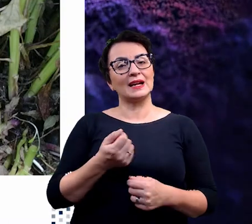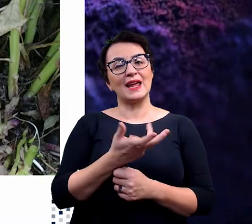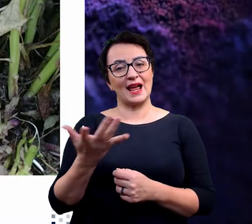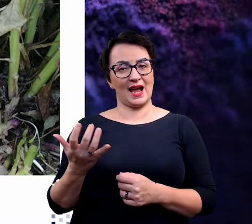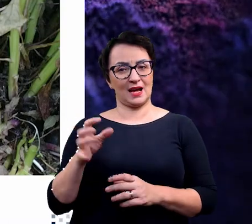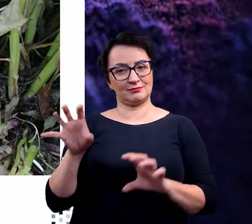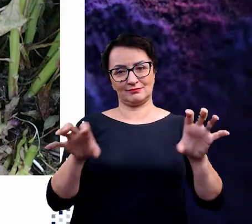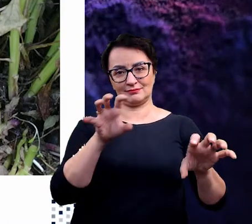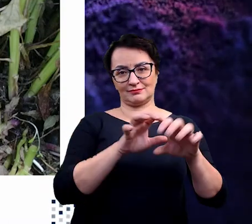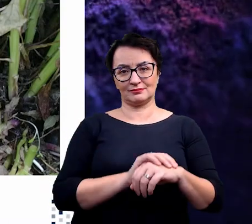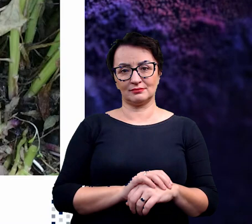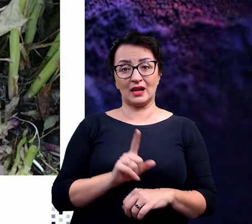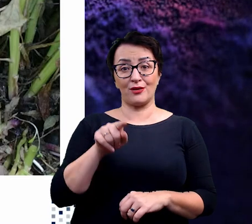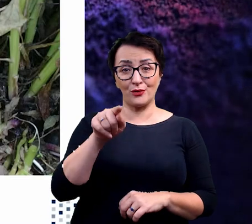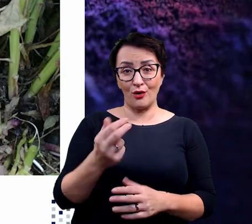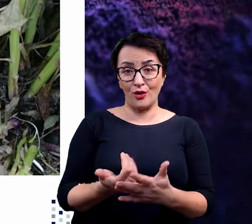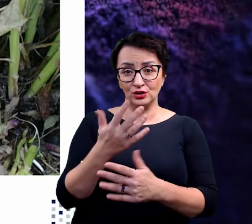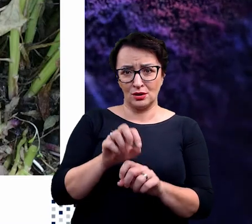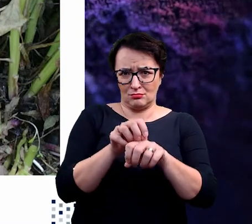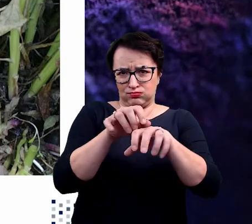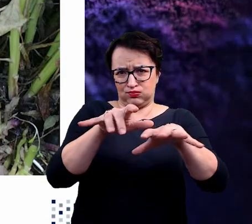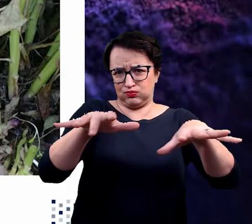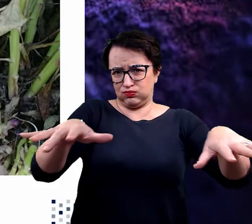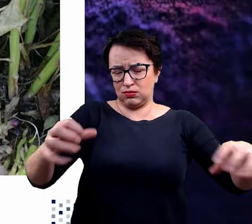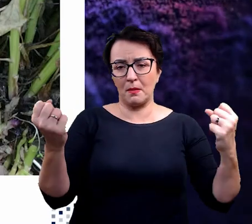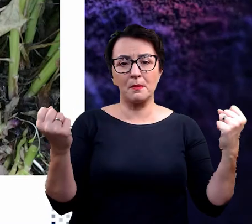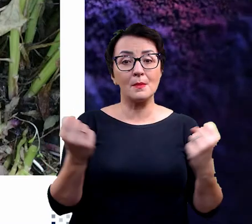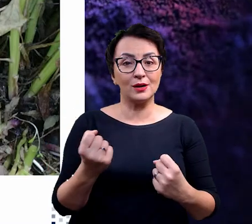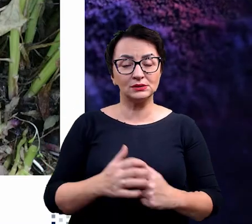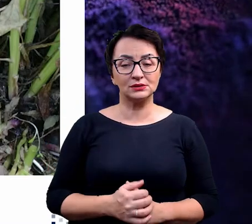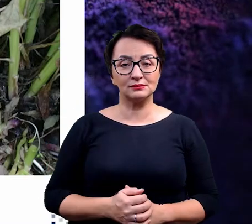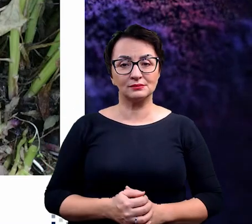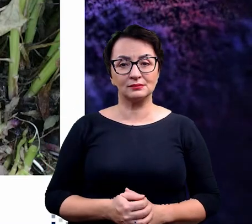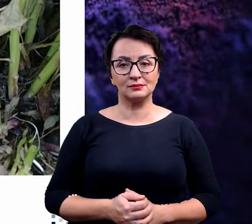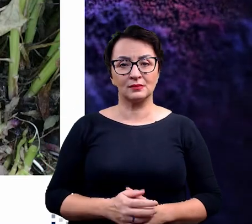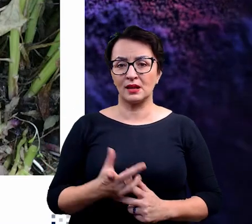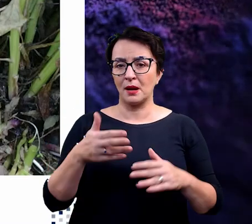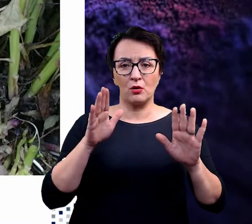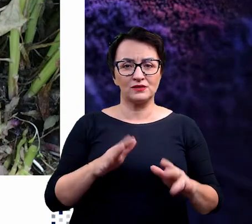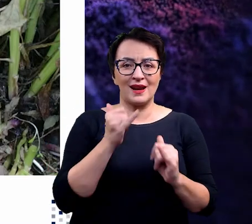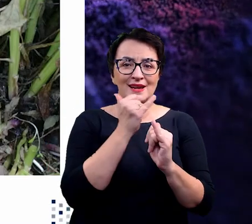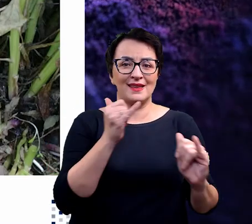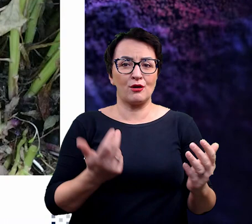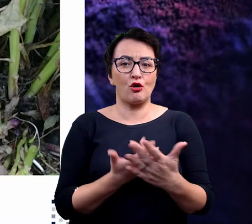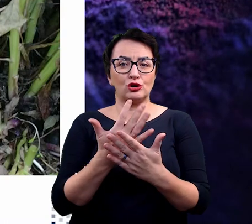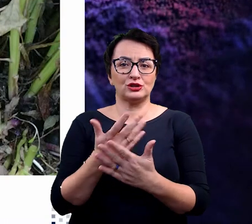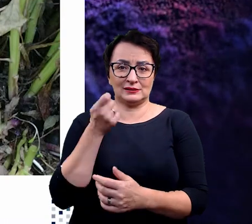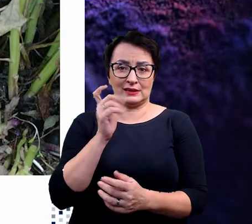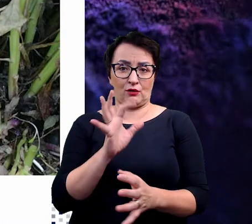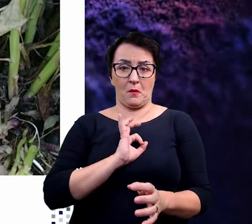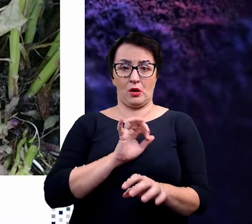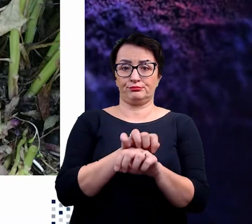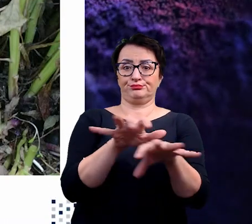Natomiast gwałtowny wzrost tego starca właściwie nie pozwalał na trzymanie czegokolwiek innego w ogrodzie poza nim.